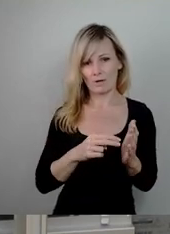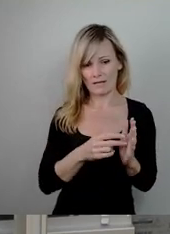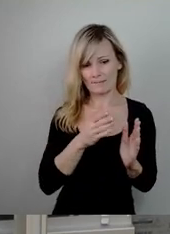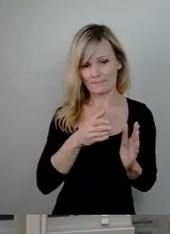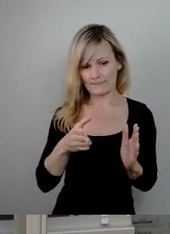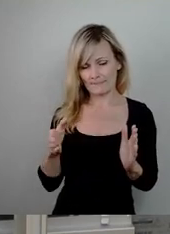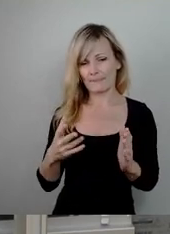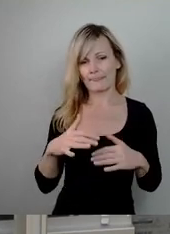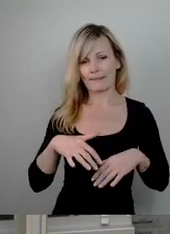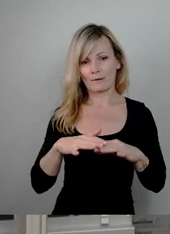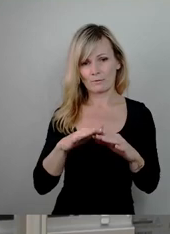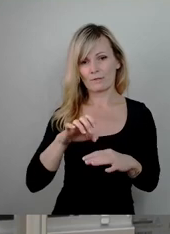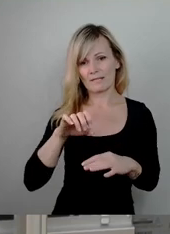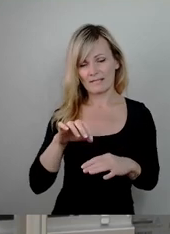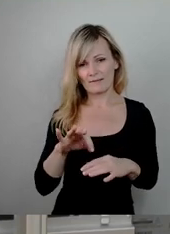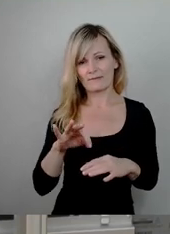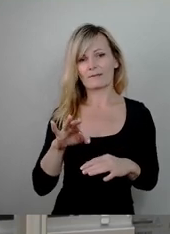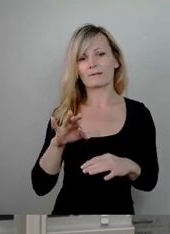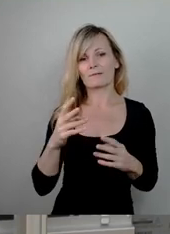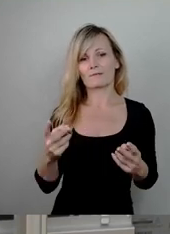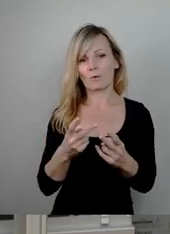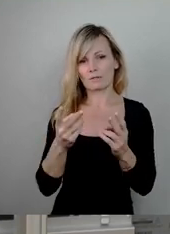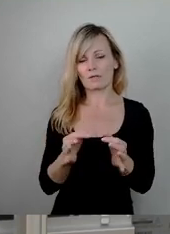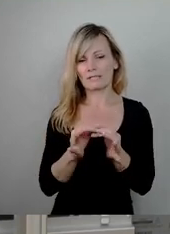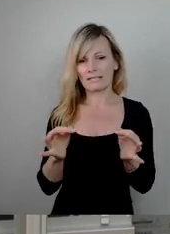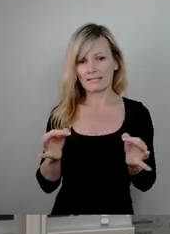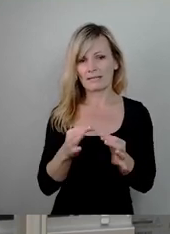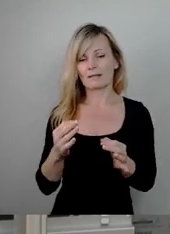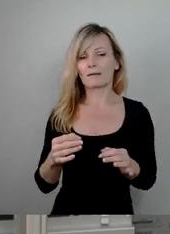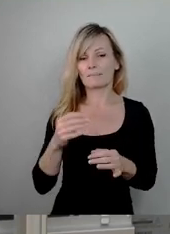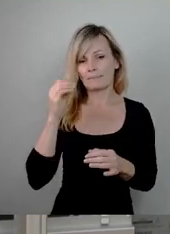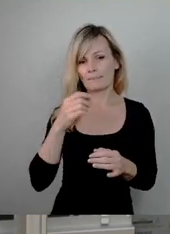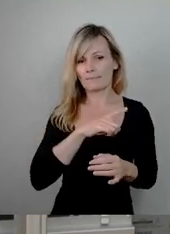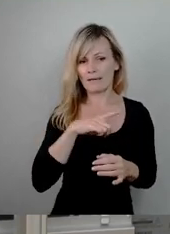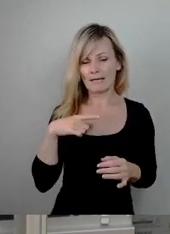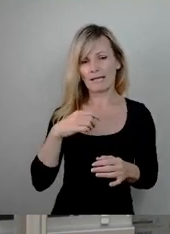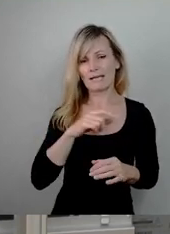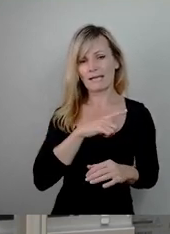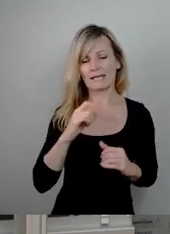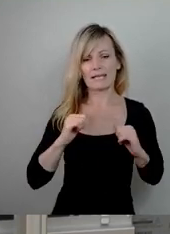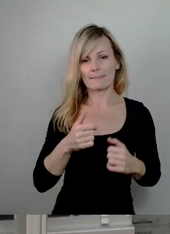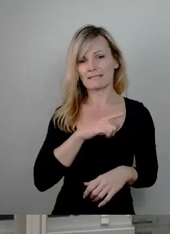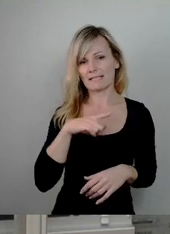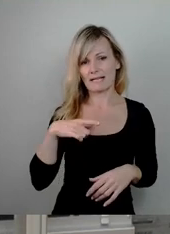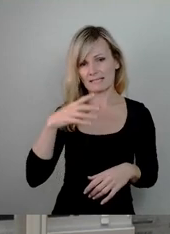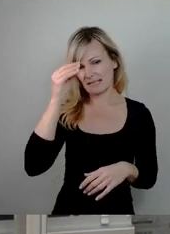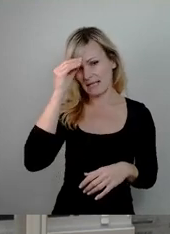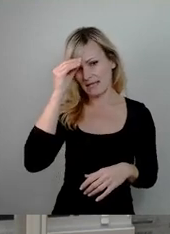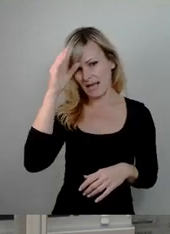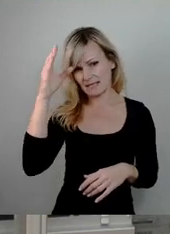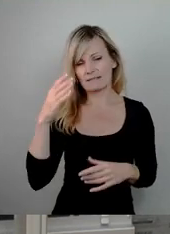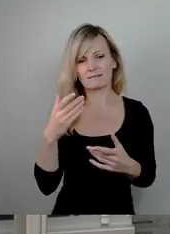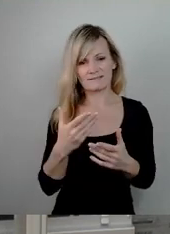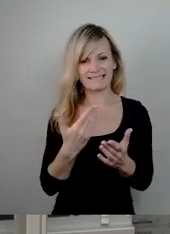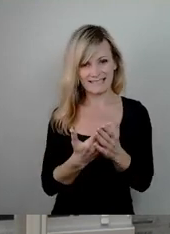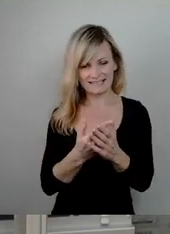-Plus-Förderrichtlinie Bildungspotenziale lebenslanges Lernen gefördert werden. Sie alle sind auf den ländlichen Raum ausgerichtet.